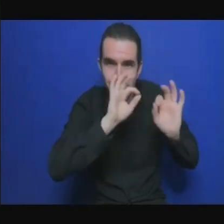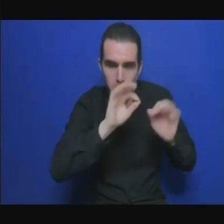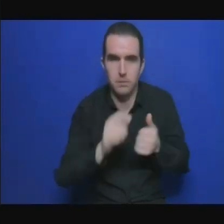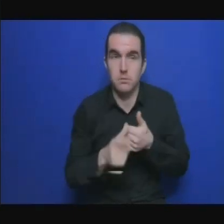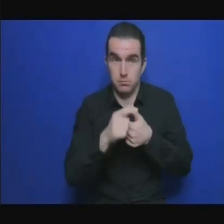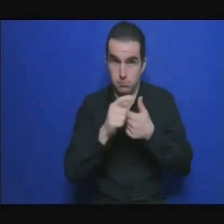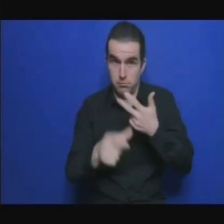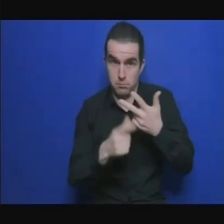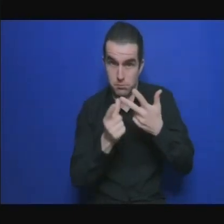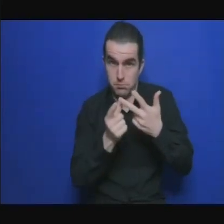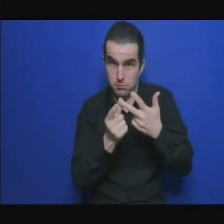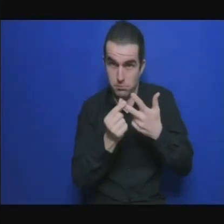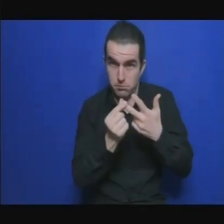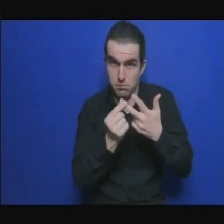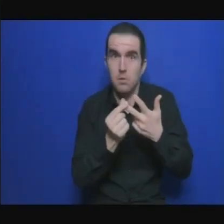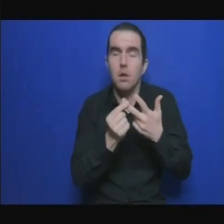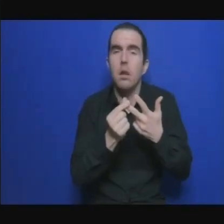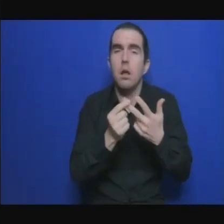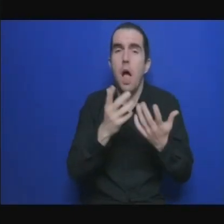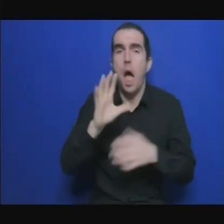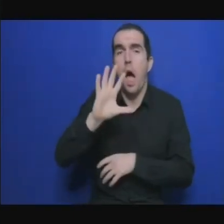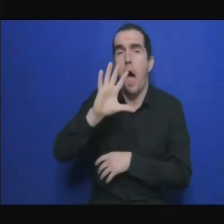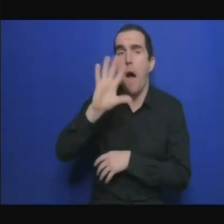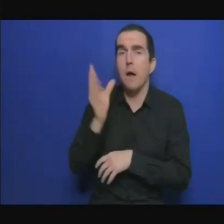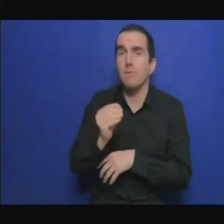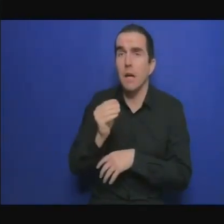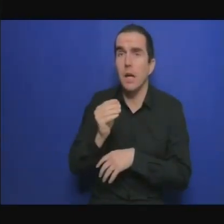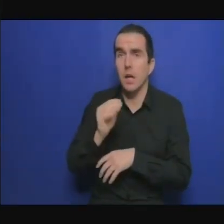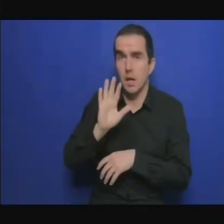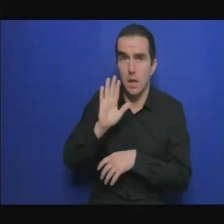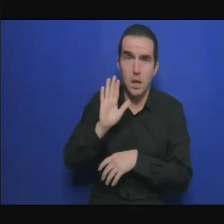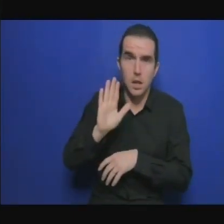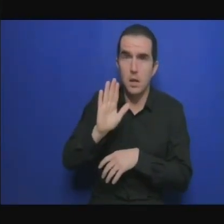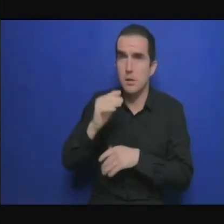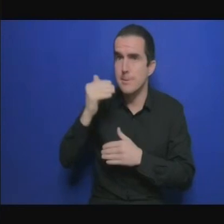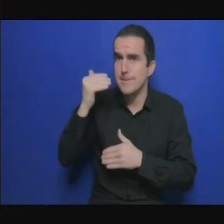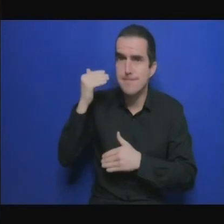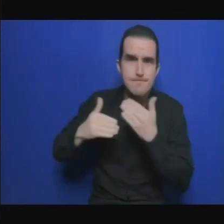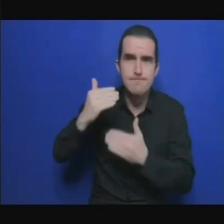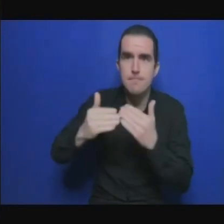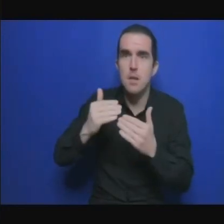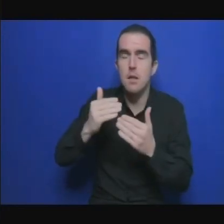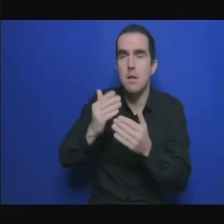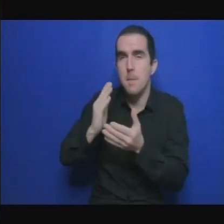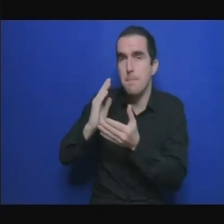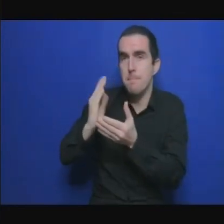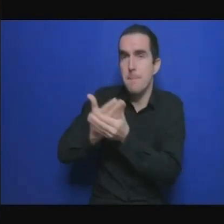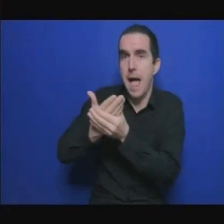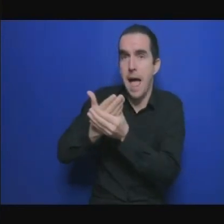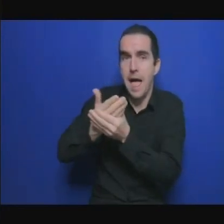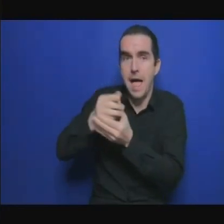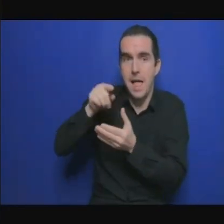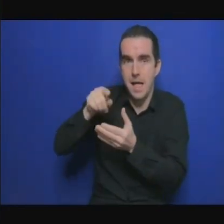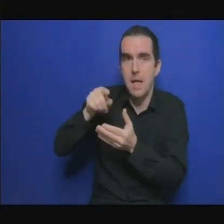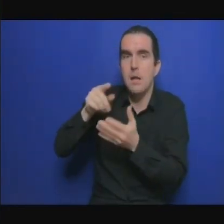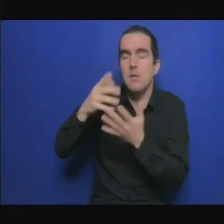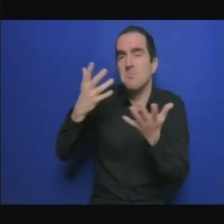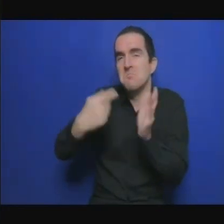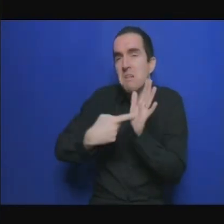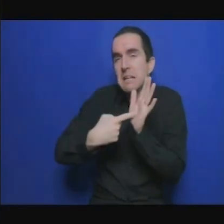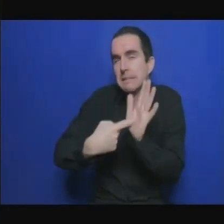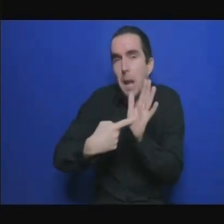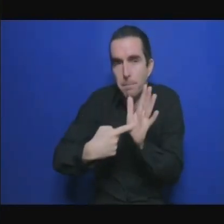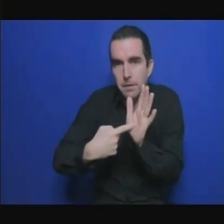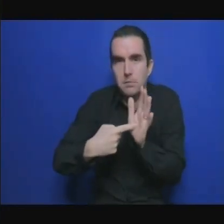mettre en place un environnement pour financer les infrastructures énergétiques et pour faciliter l'accès à l'énergie